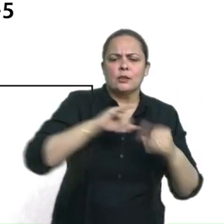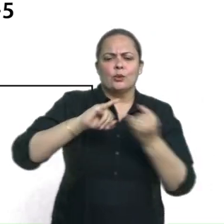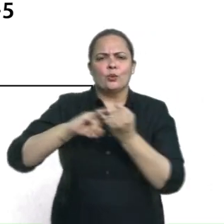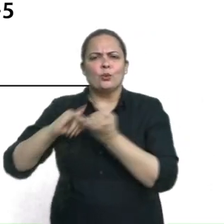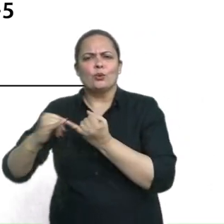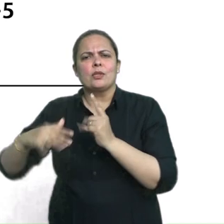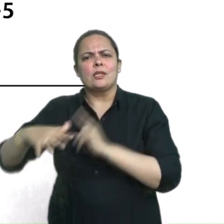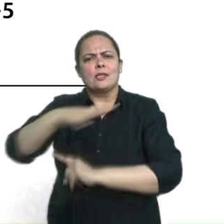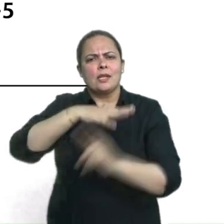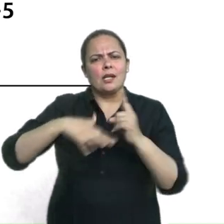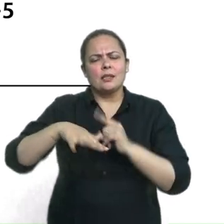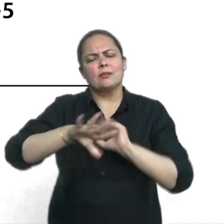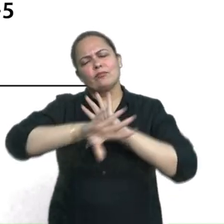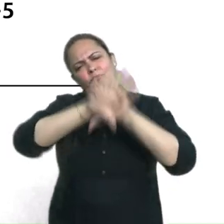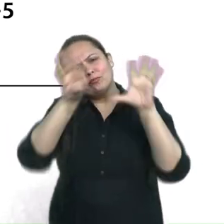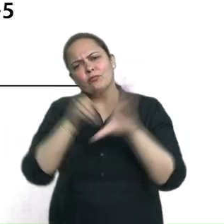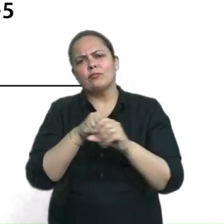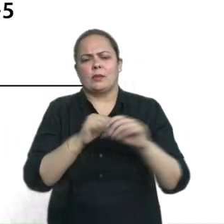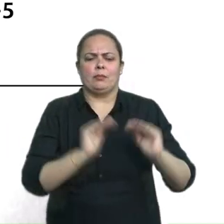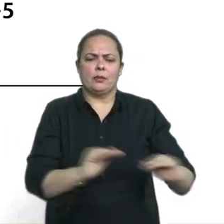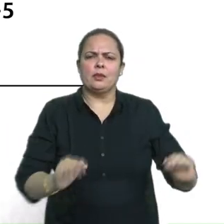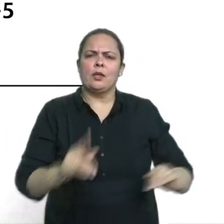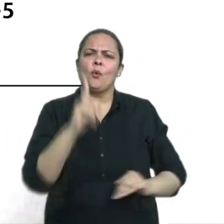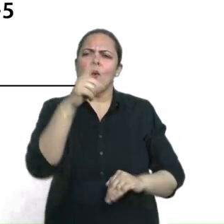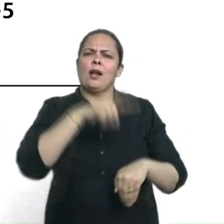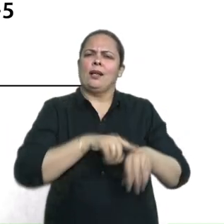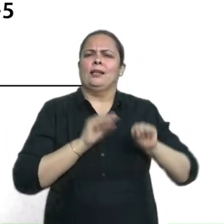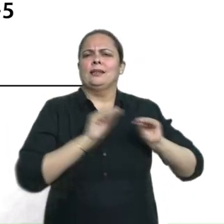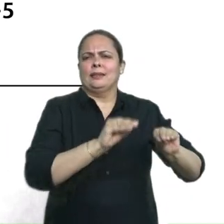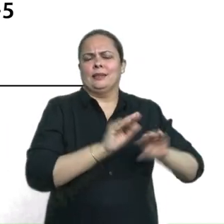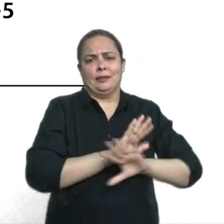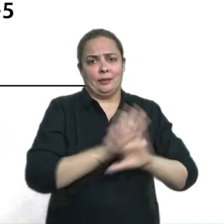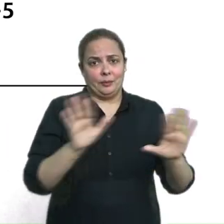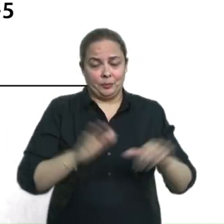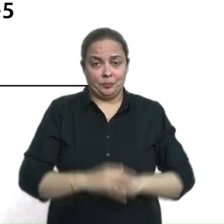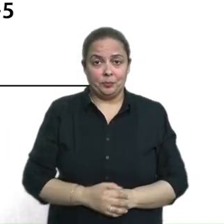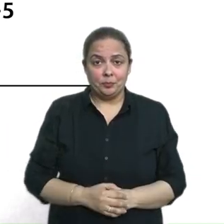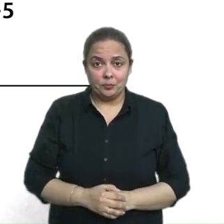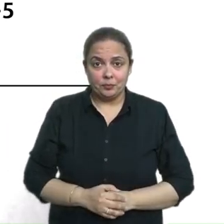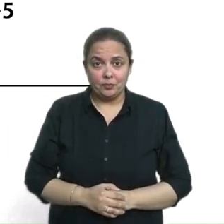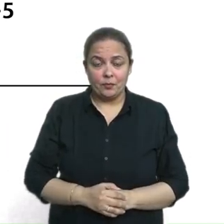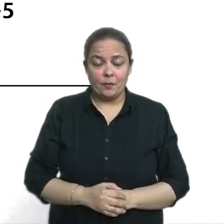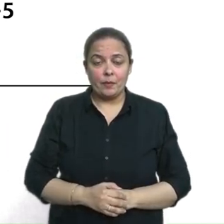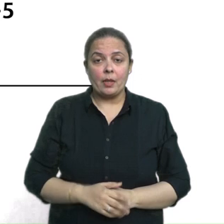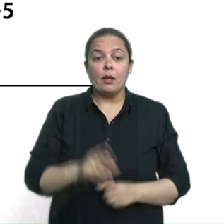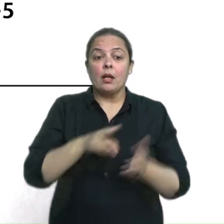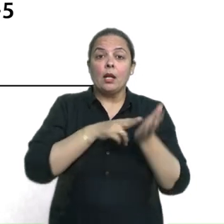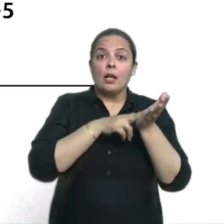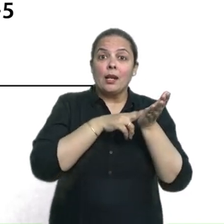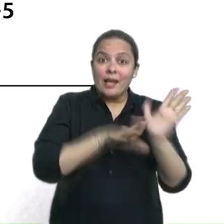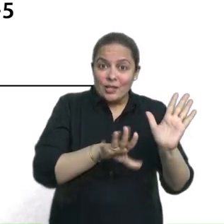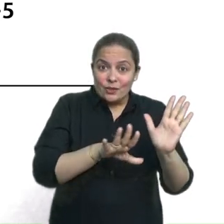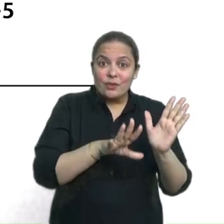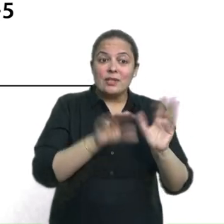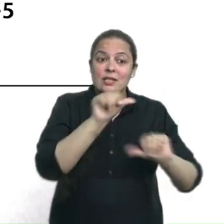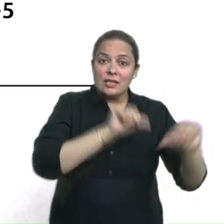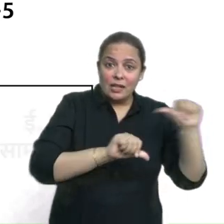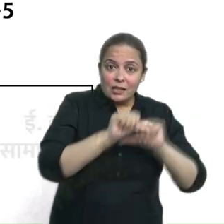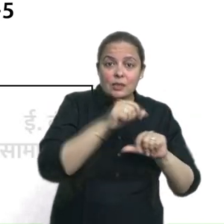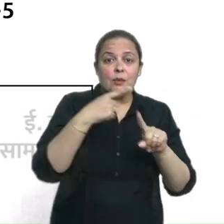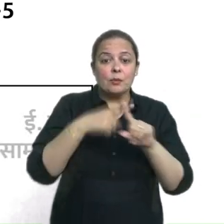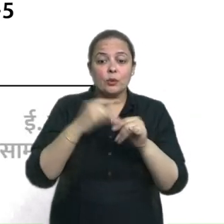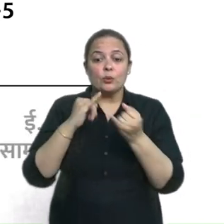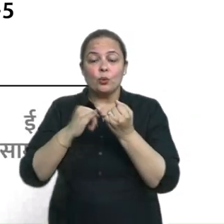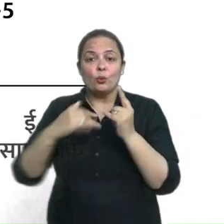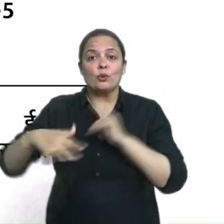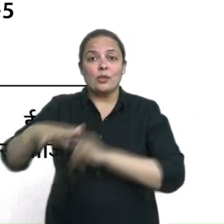इसे अलग विशे के रूप में पढ़ाने की बात की जिसमें EVS 1 यानी प्राकृतिव विज्ञान और EVS